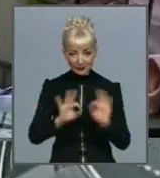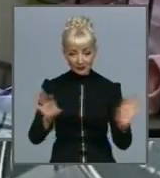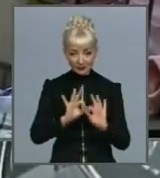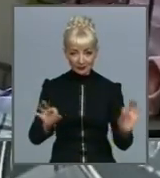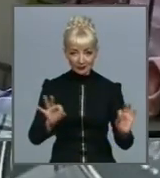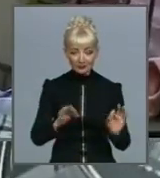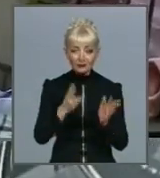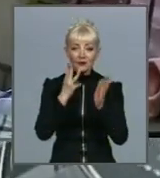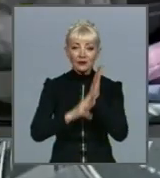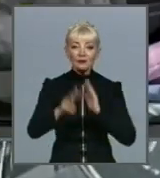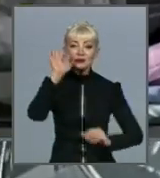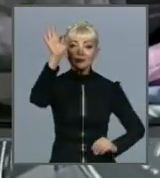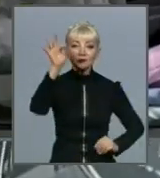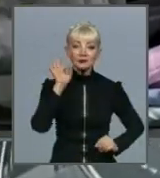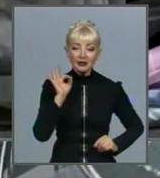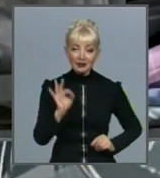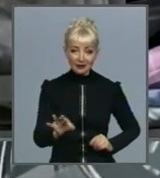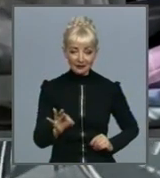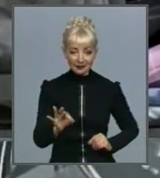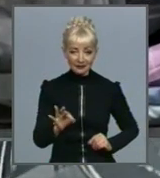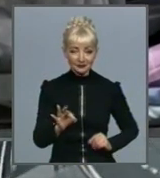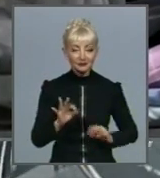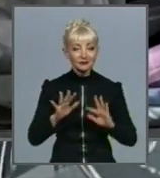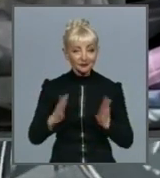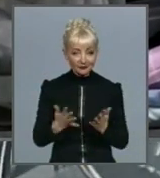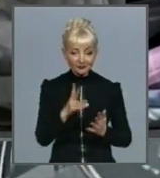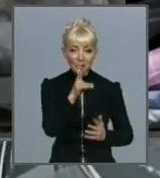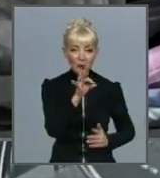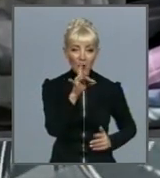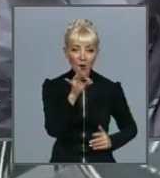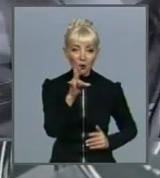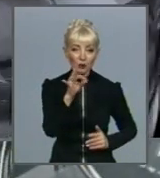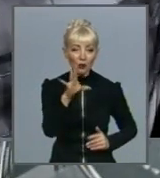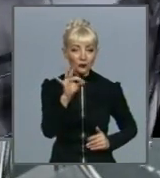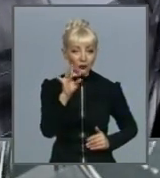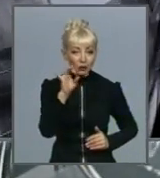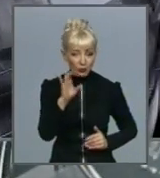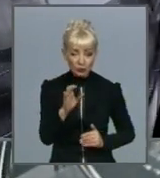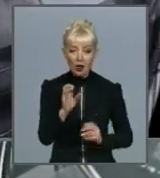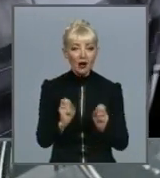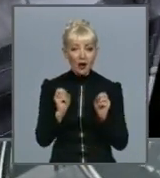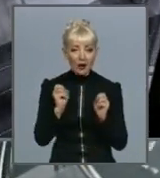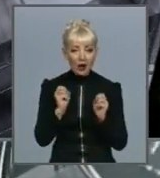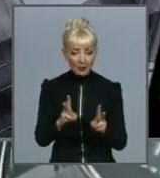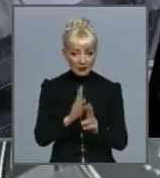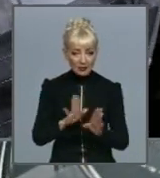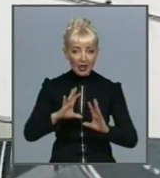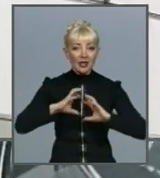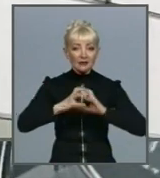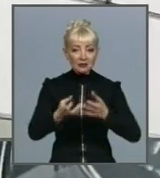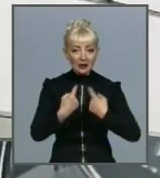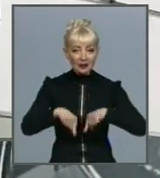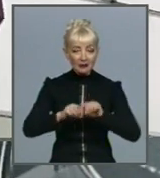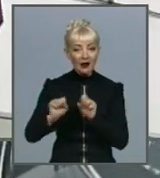У 80% випадків коронавірус не представляє небезпеки. Всесвітня організація охорони здоров'я вважає, що